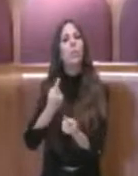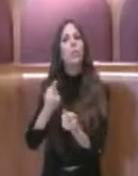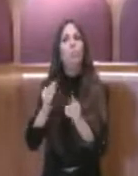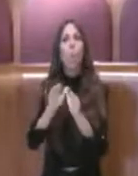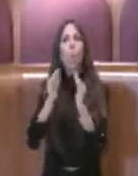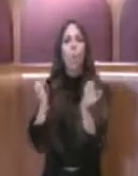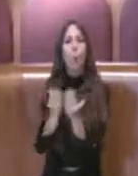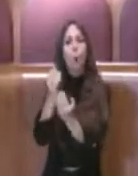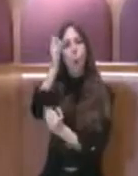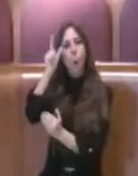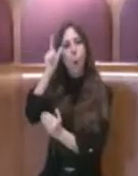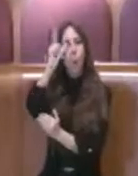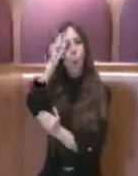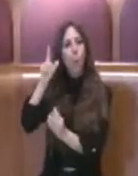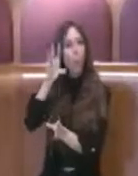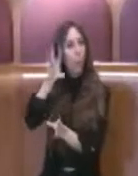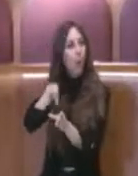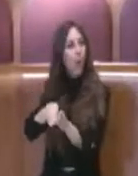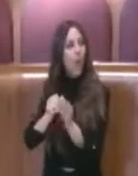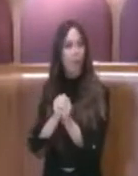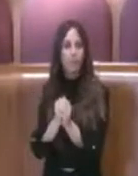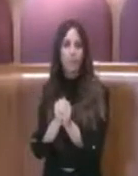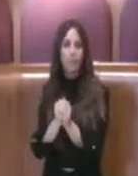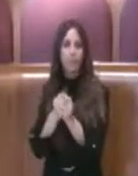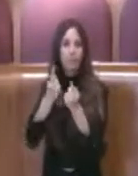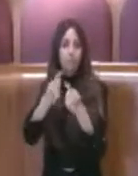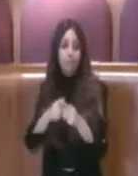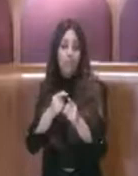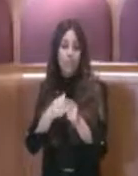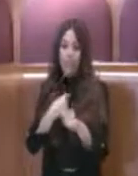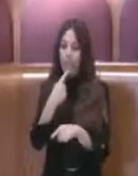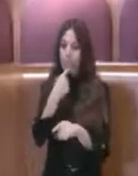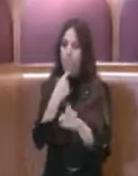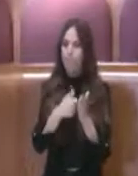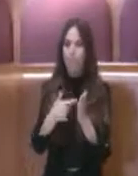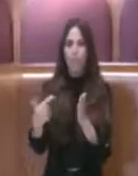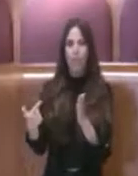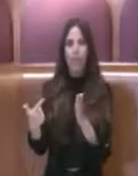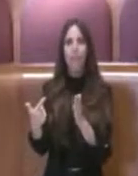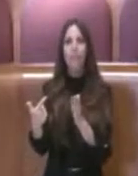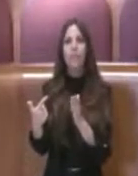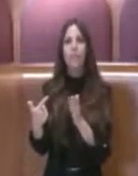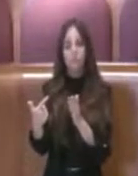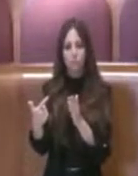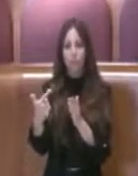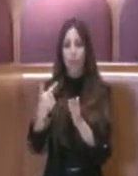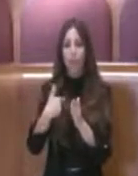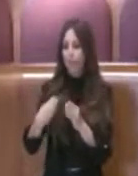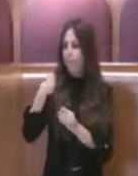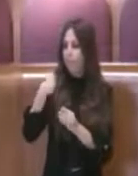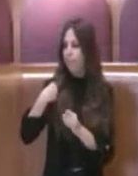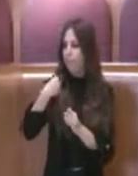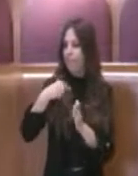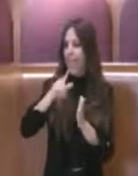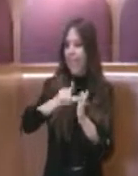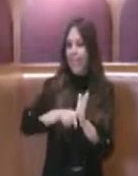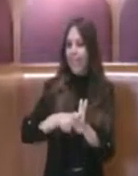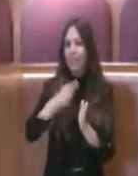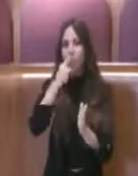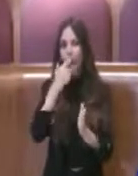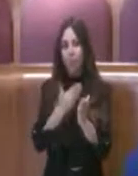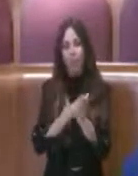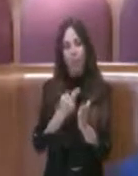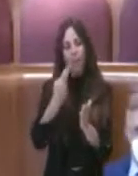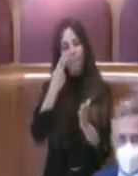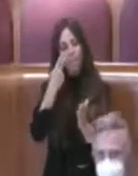culturale. Quindi è fondamentale dire che poi è stato richiesto un tempo necessario per la revisione di tutta questa